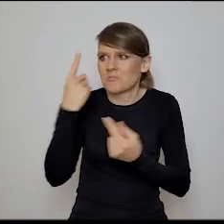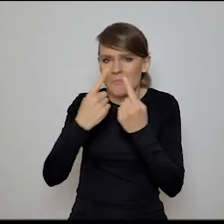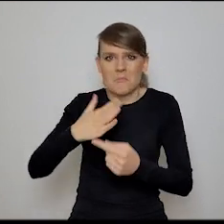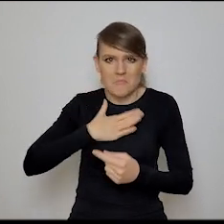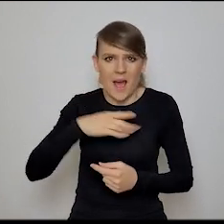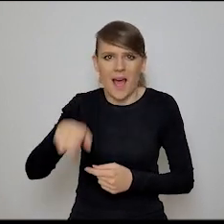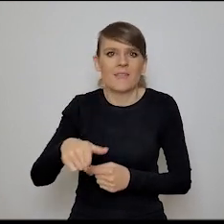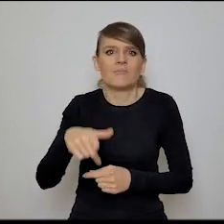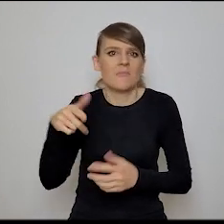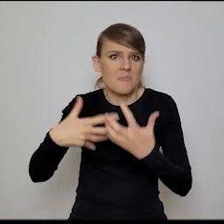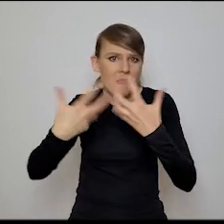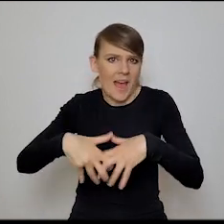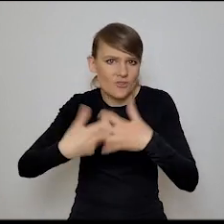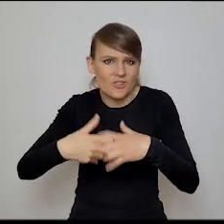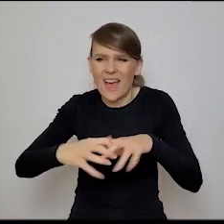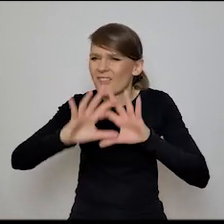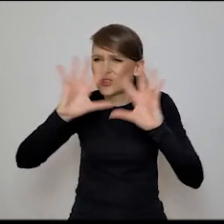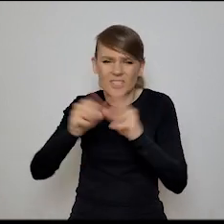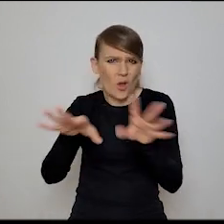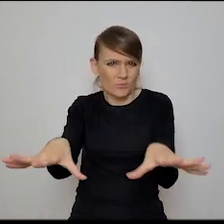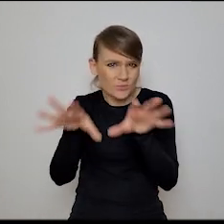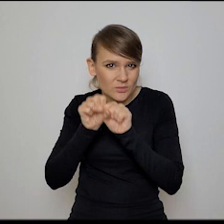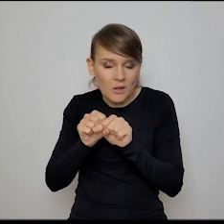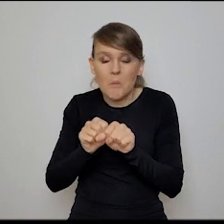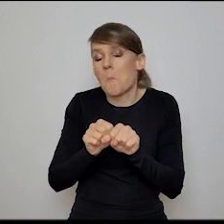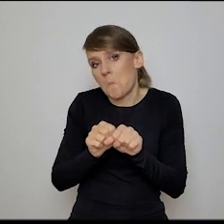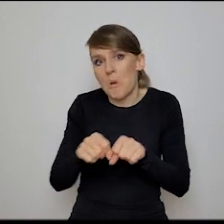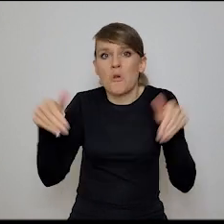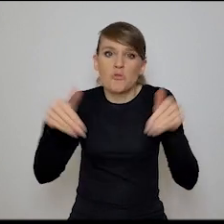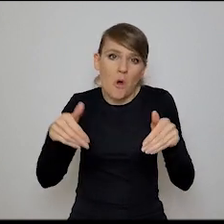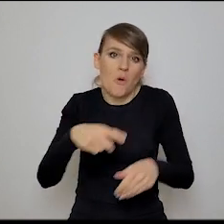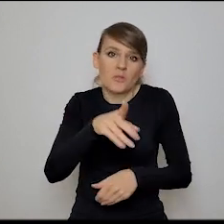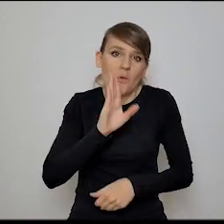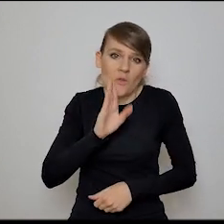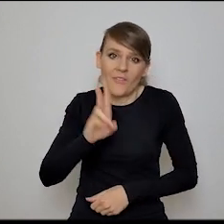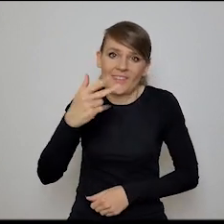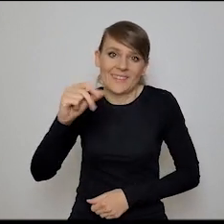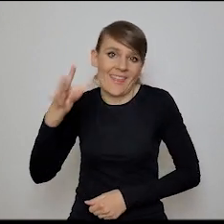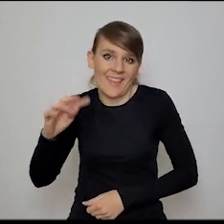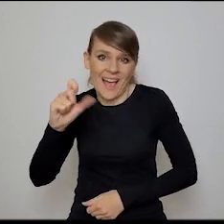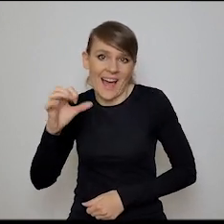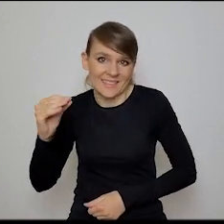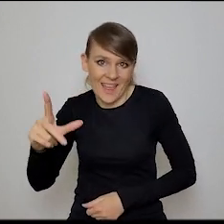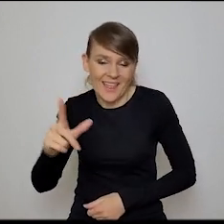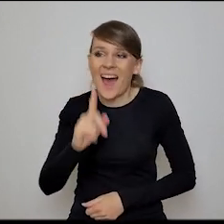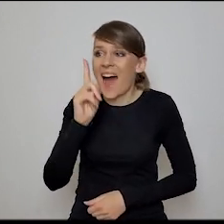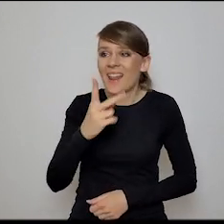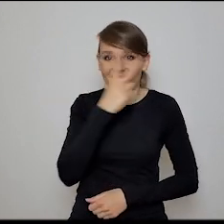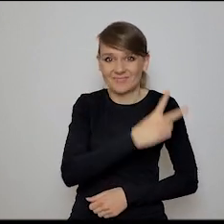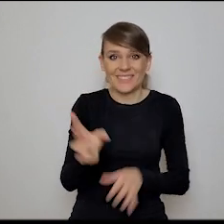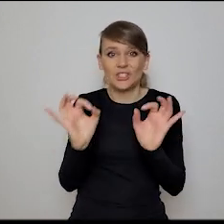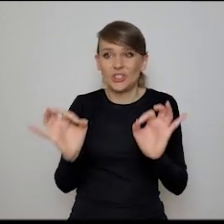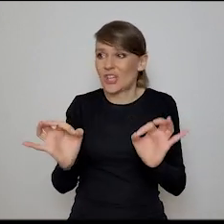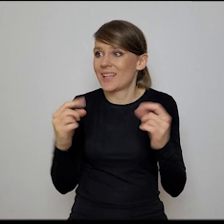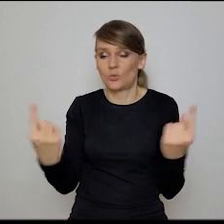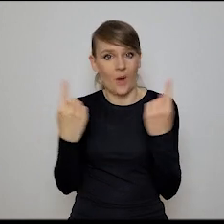computational machine, która wszystkie te procesy obejmie, no to pewnie możesz sobie być Vincentem Kasselem. Natomiast no patrząc na rozwój sztucznej inteligencji